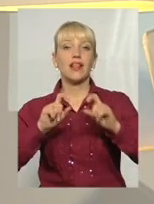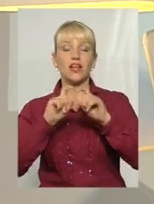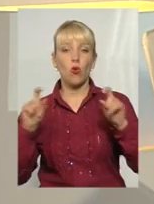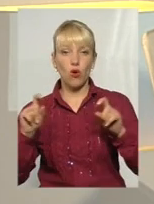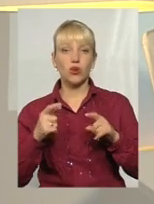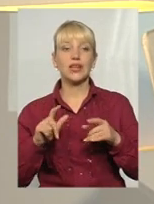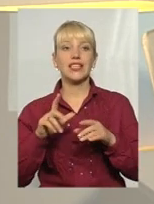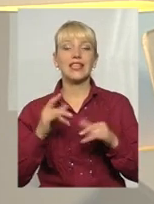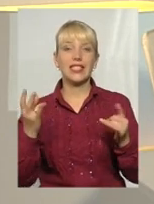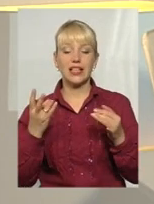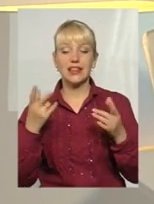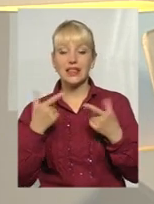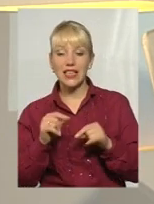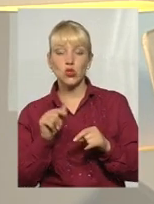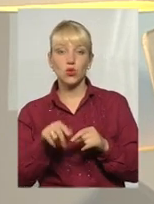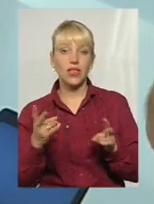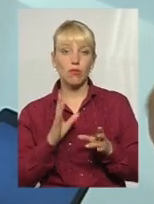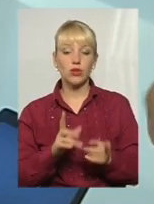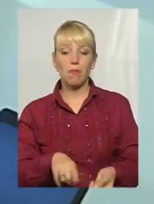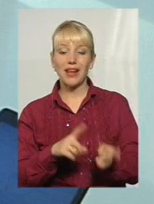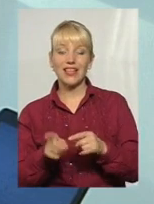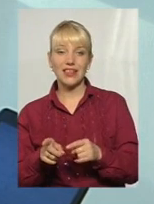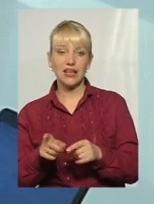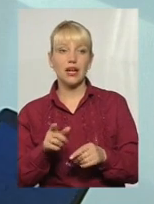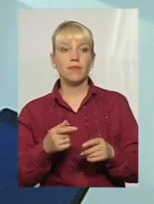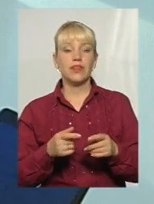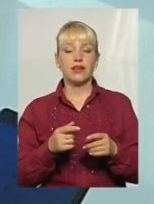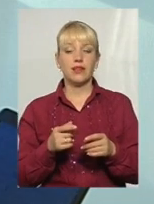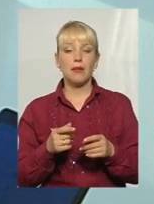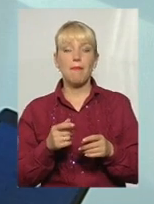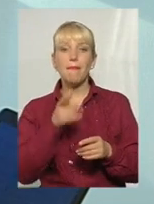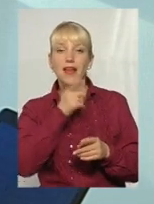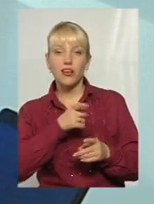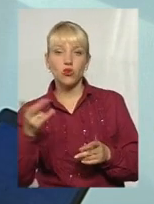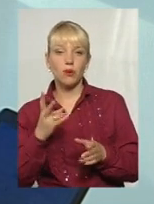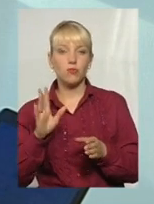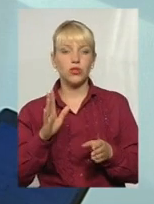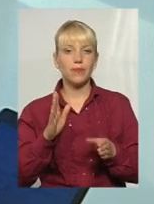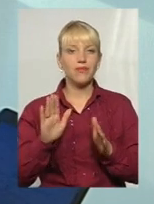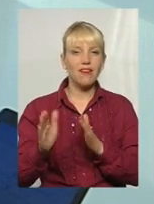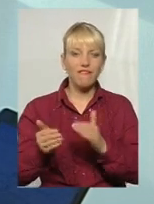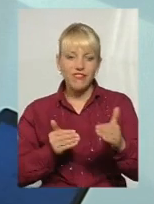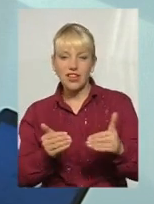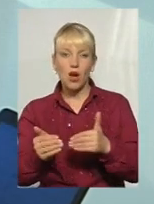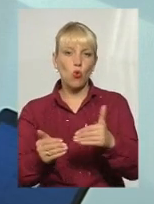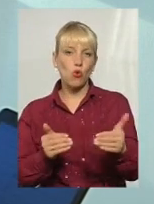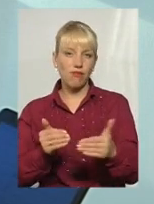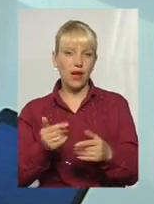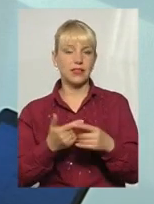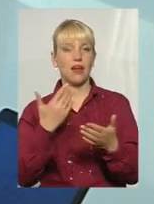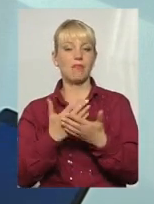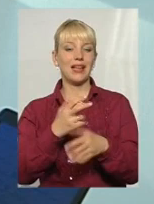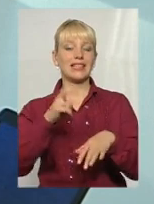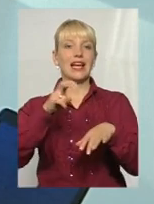десь потрібно буде оцей перехідний період, який ми ще нам відрулювати. Є питання, сьогодні головний лікар міської